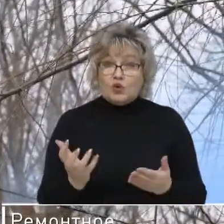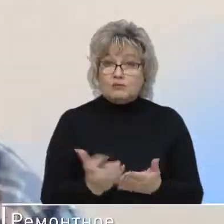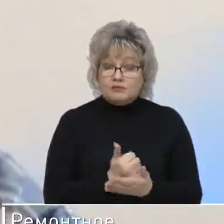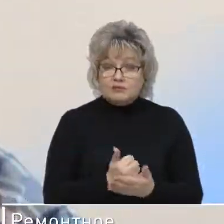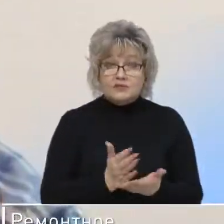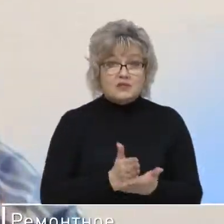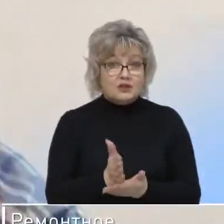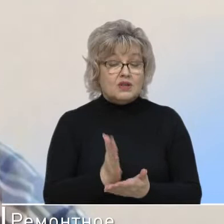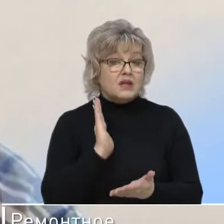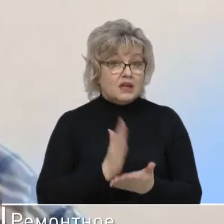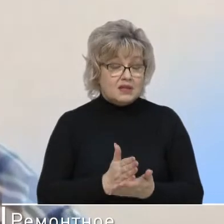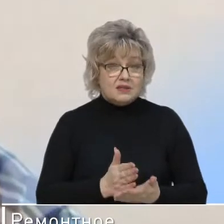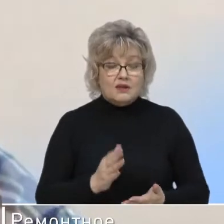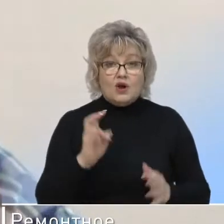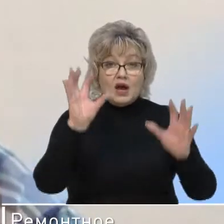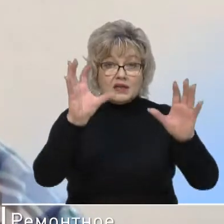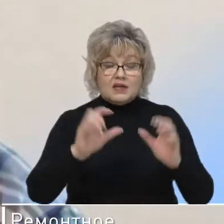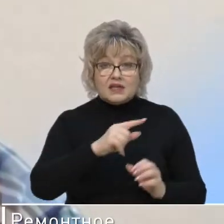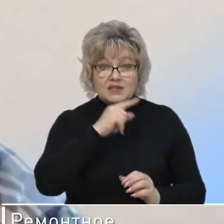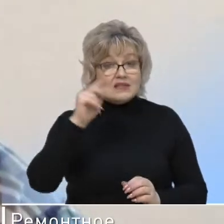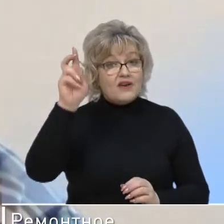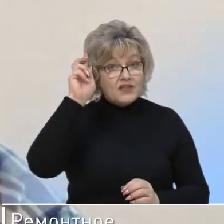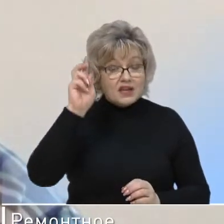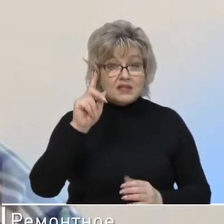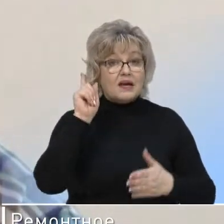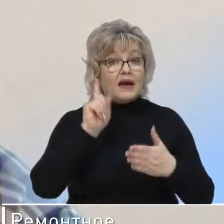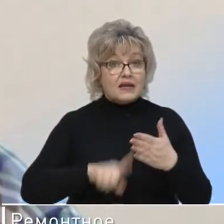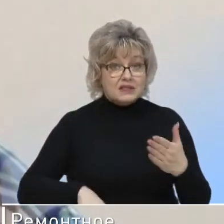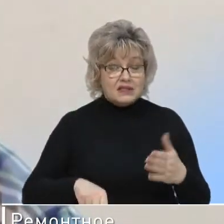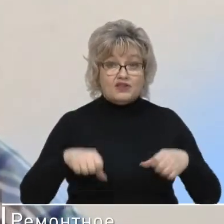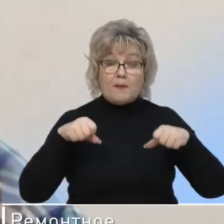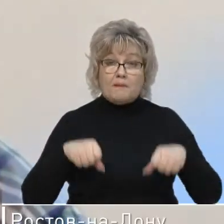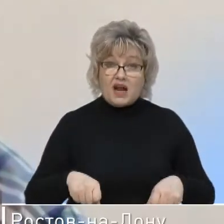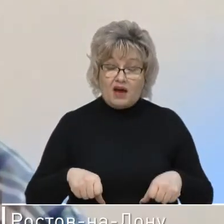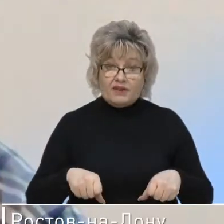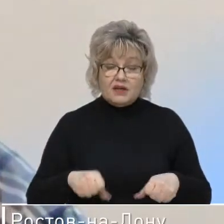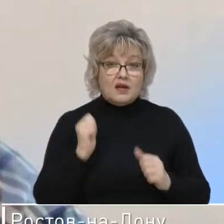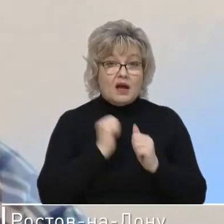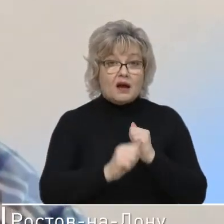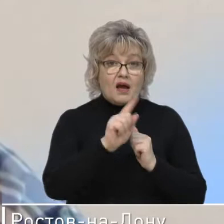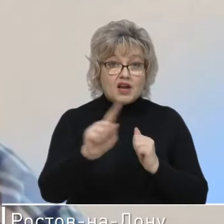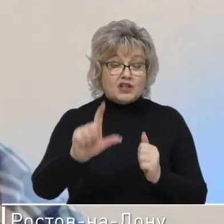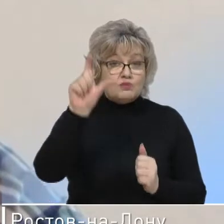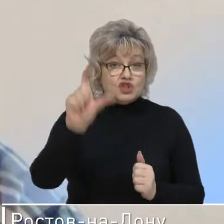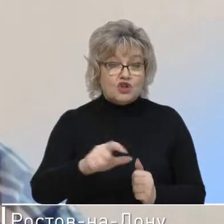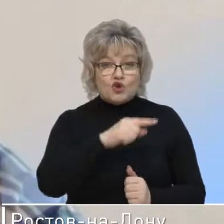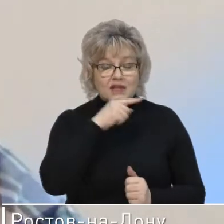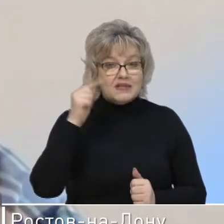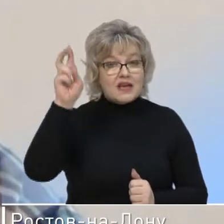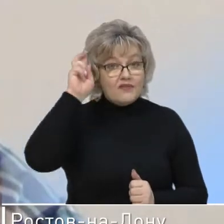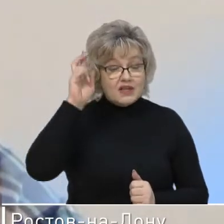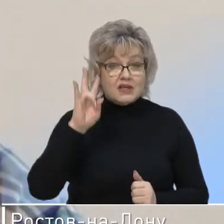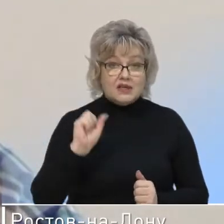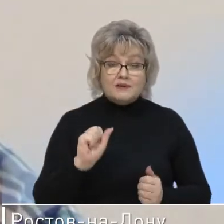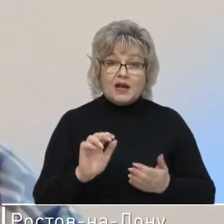из сложившейся ситуации есть. Конституция Российской Федерации гарантировано право каждому жителю Российской Федерации